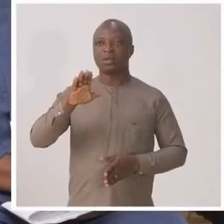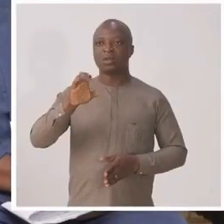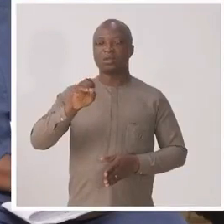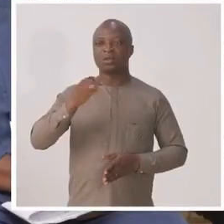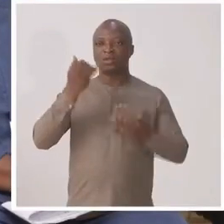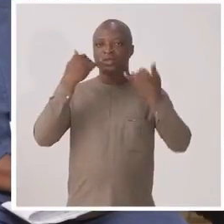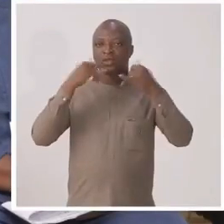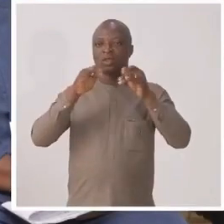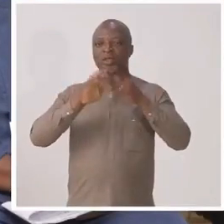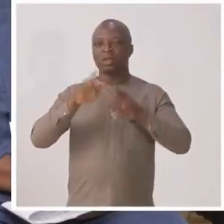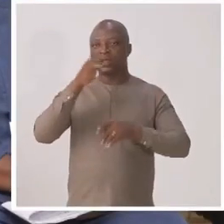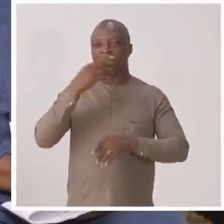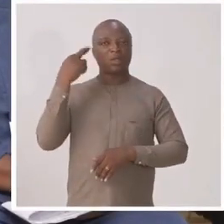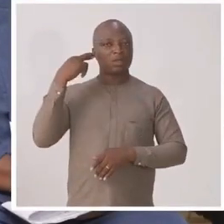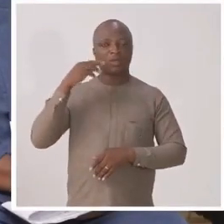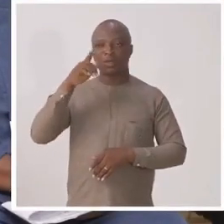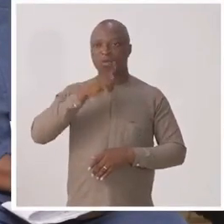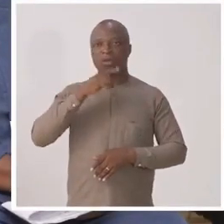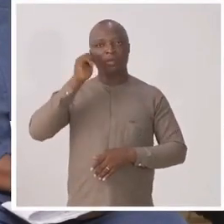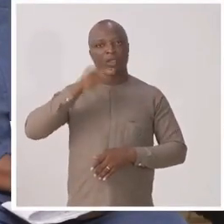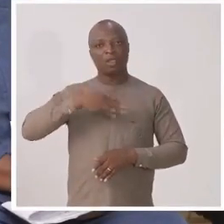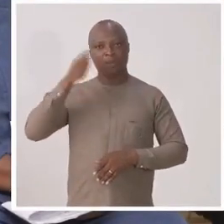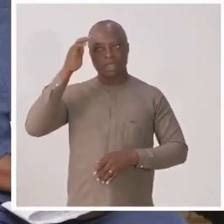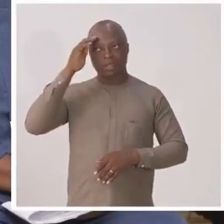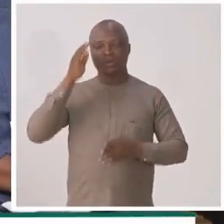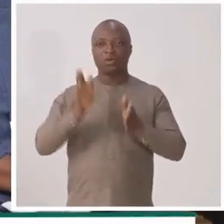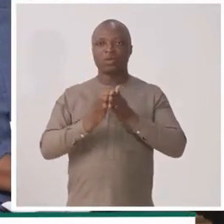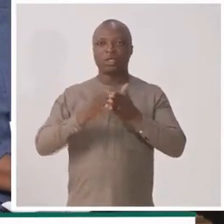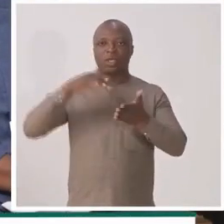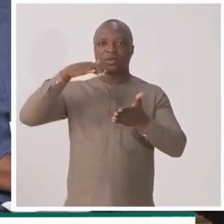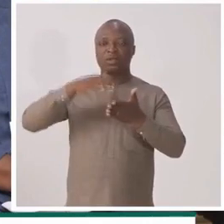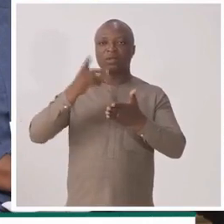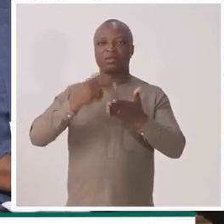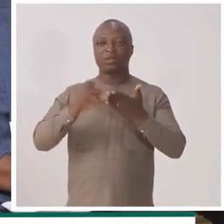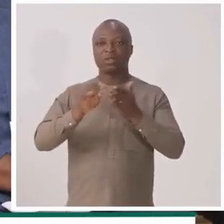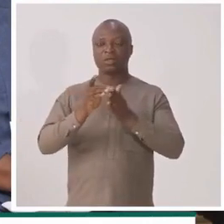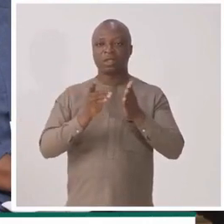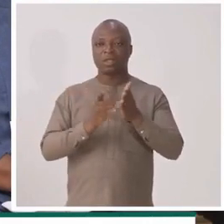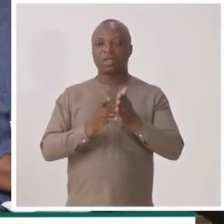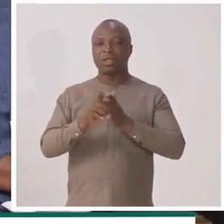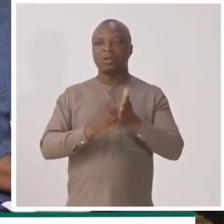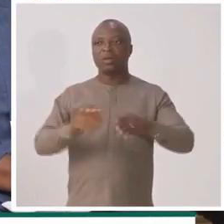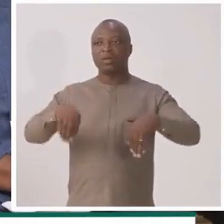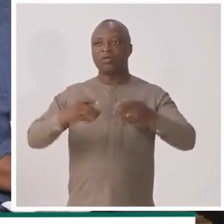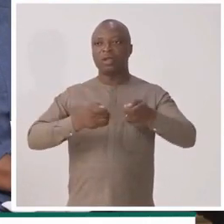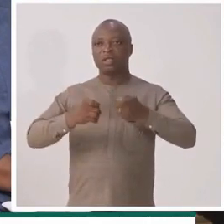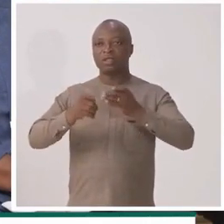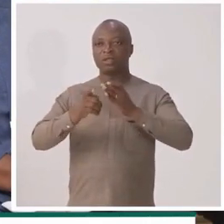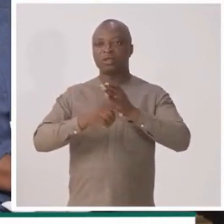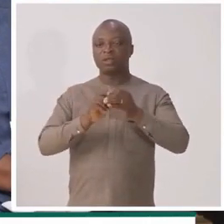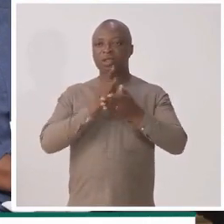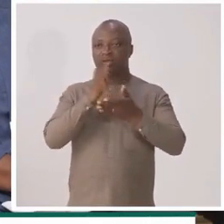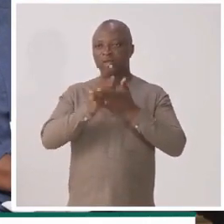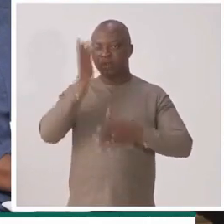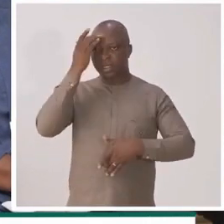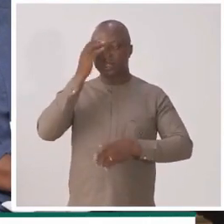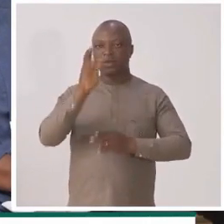Madame la ministre, le conseil a étudié un projet de décret, la loi confiant la gestion